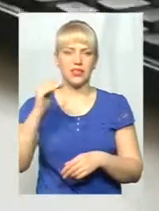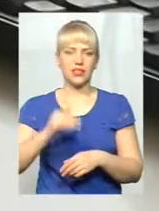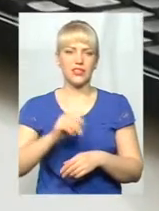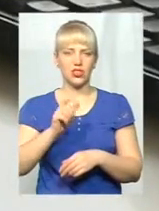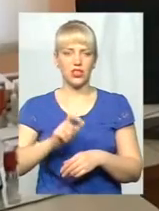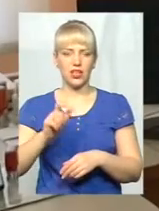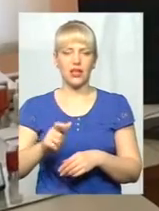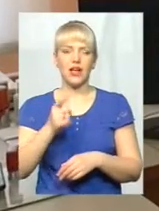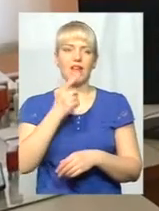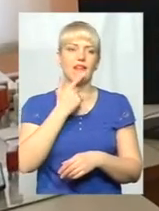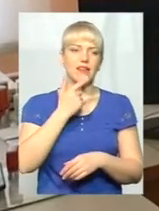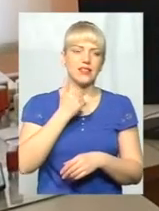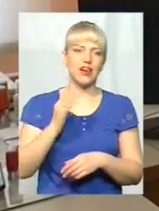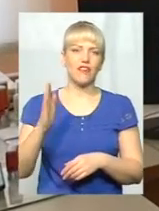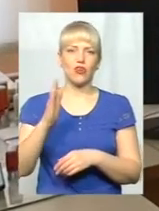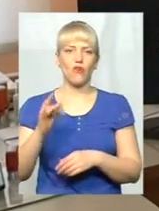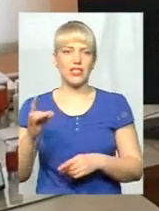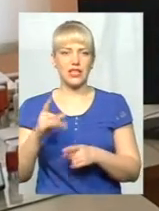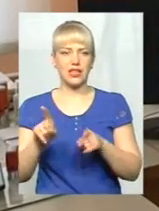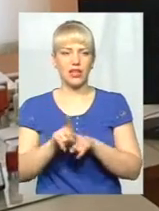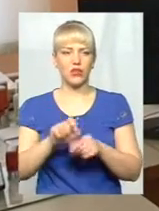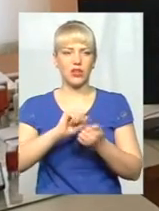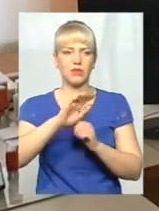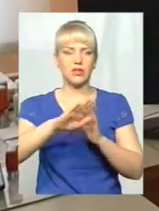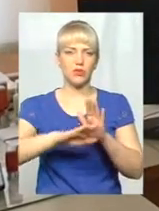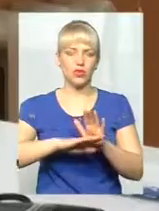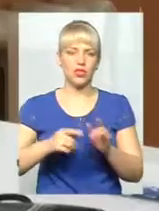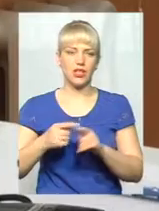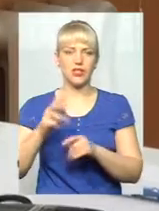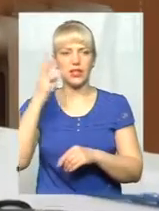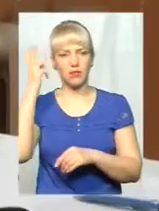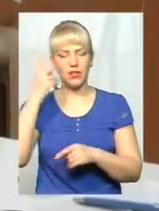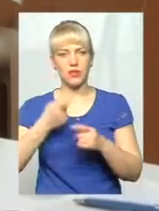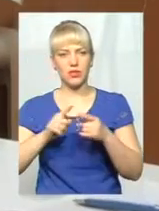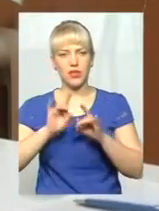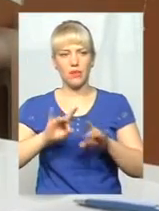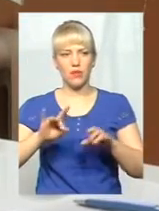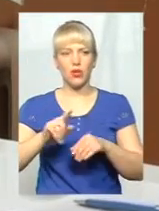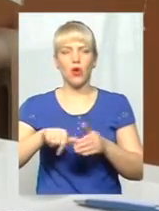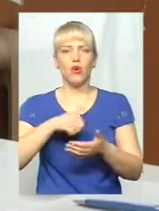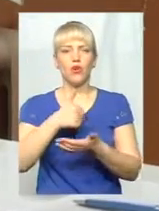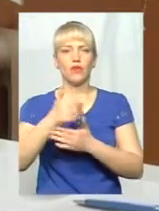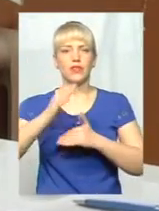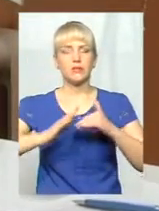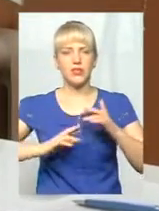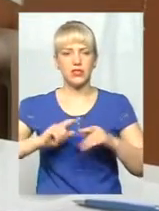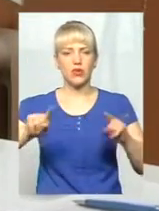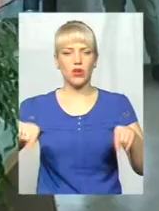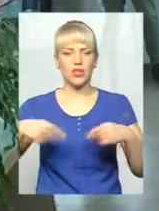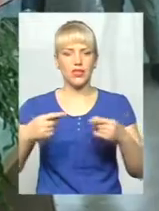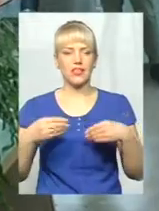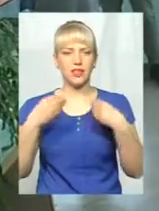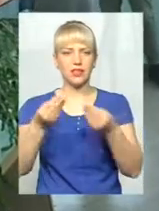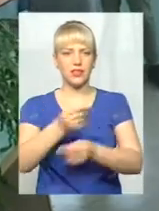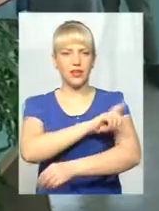районах, а також у місті Кам'янець-Подільський та Хмельницький. Про це повідомила головний спеціаліст з організації та надання первинної медичної допомоги